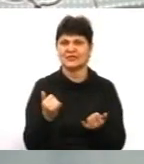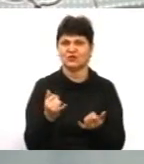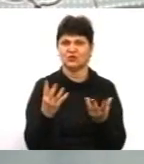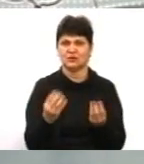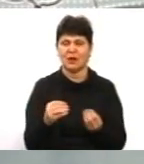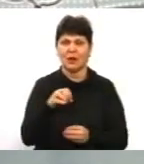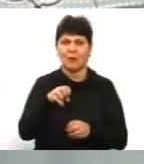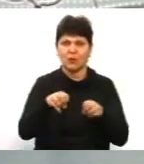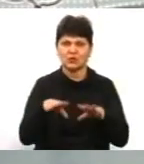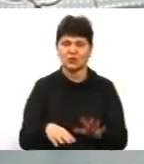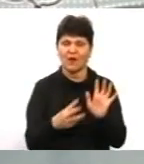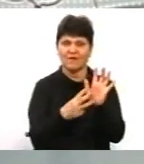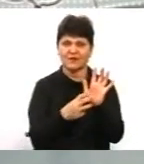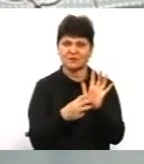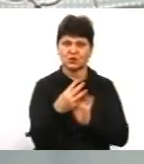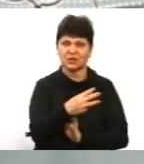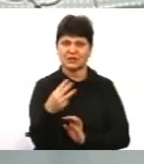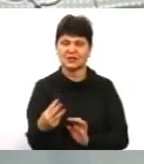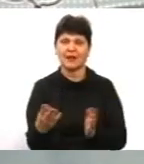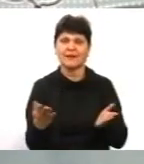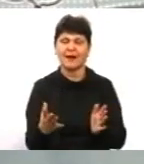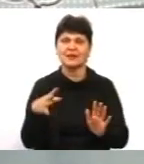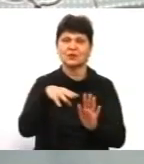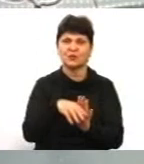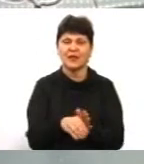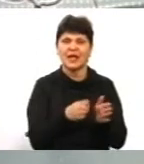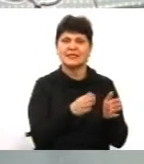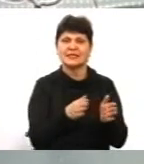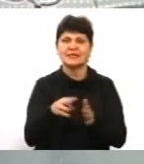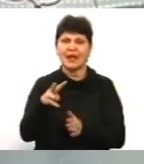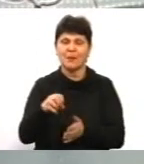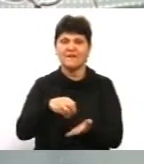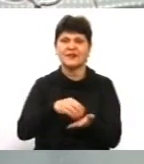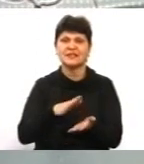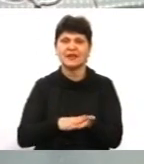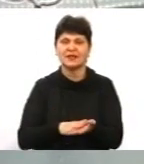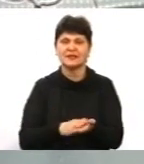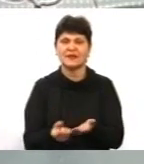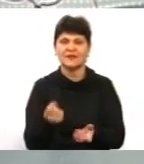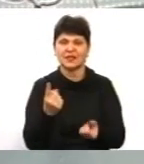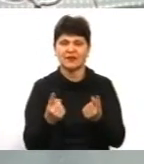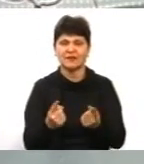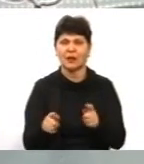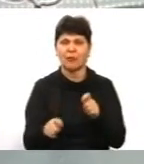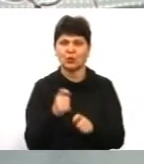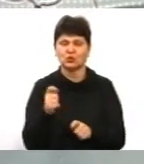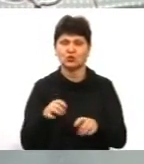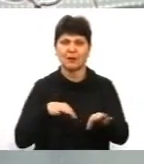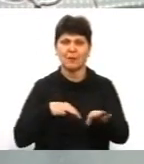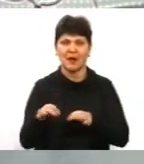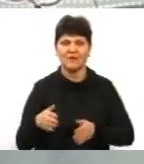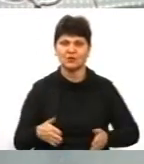833, яка затверджує системи фіксації виявлення порушень правил дорожнього руху в